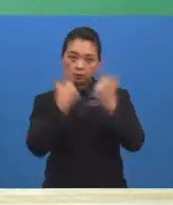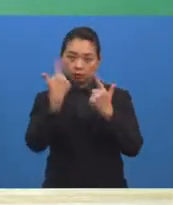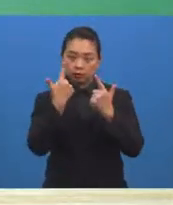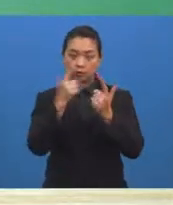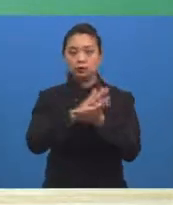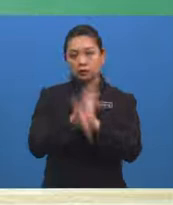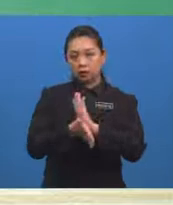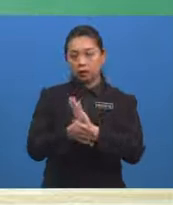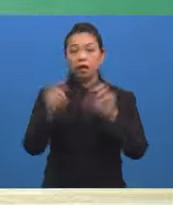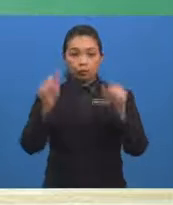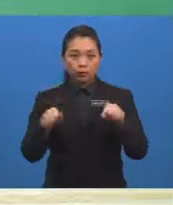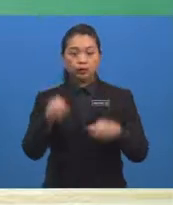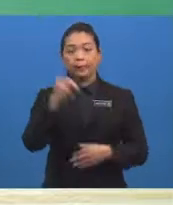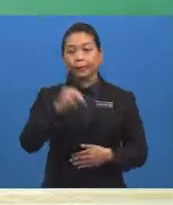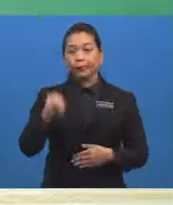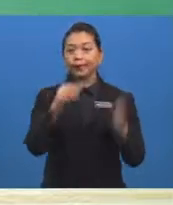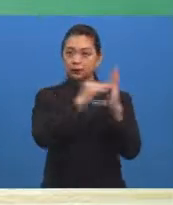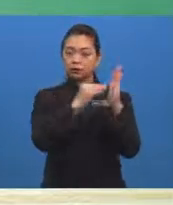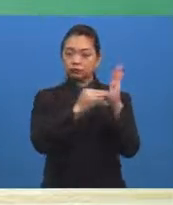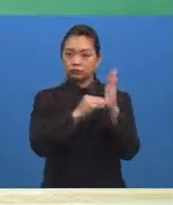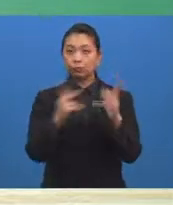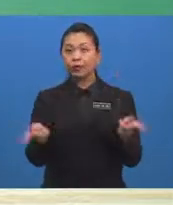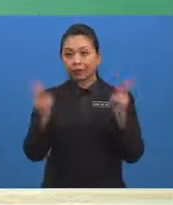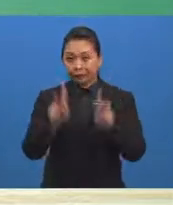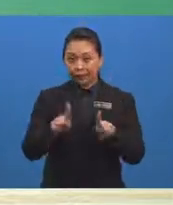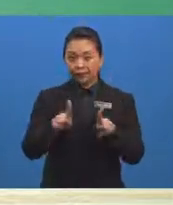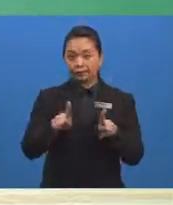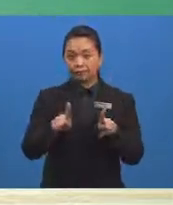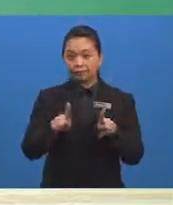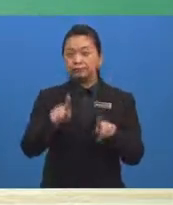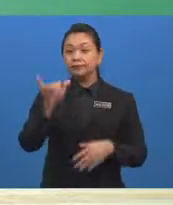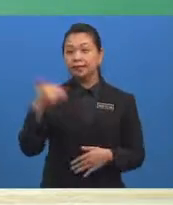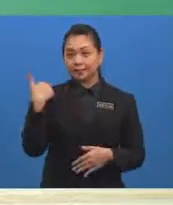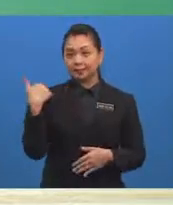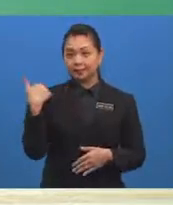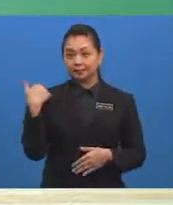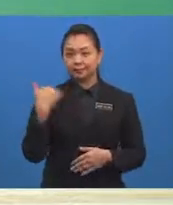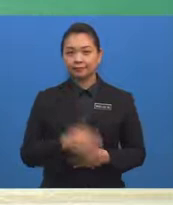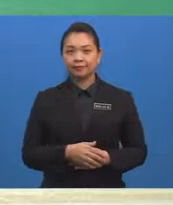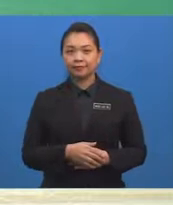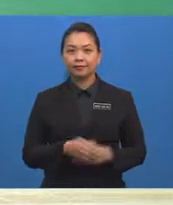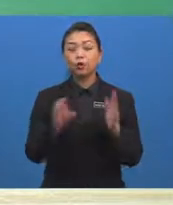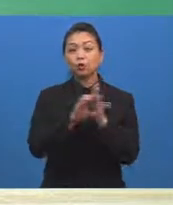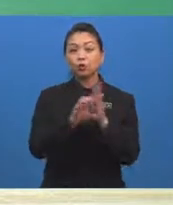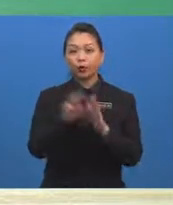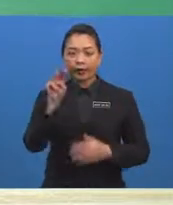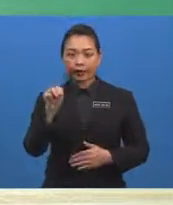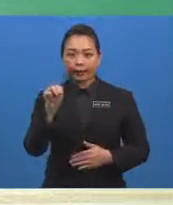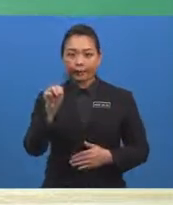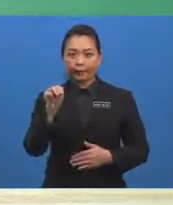murid-murid senaraikan peristiwa yang terlibat? Katakan M mewakili